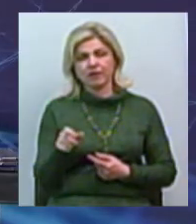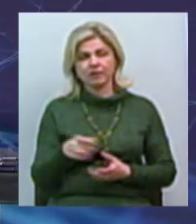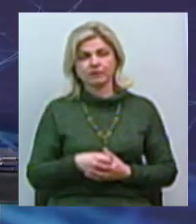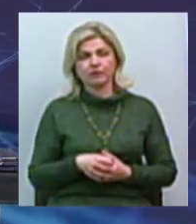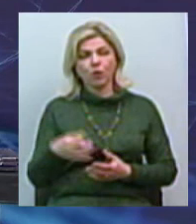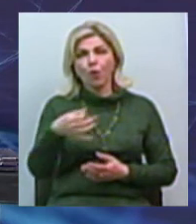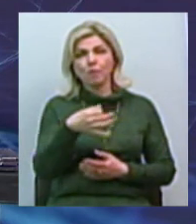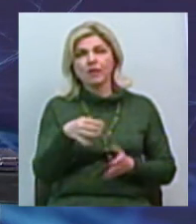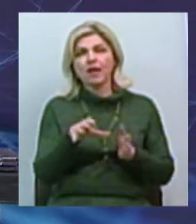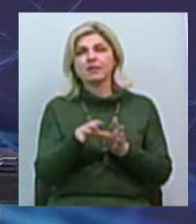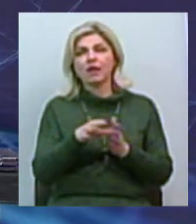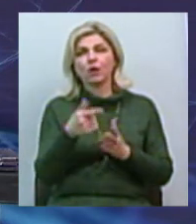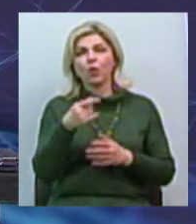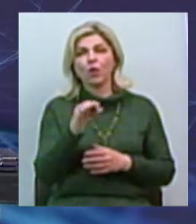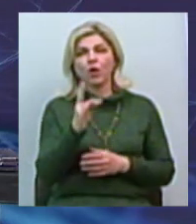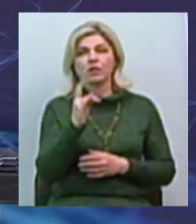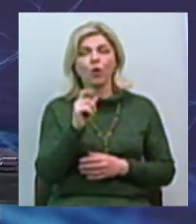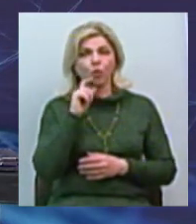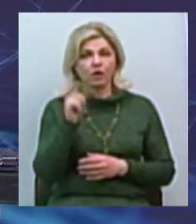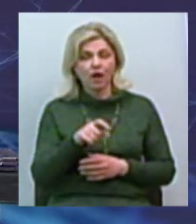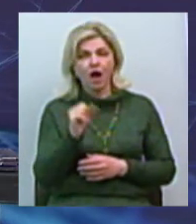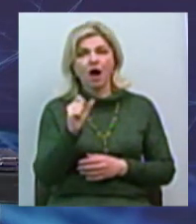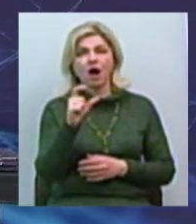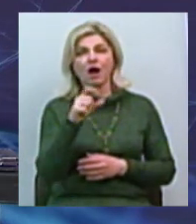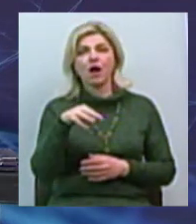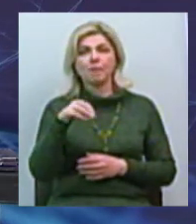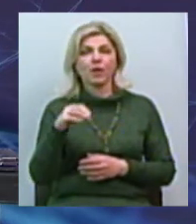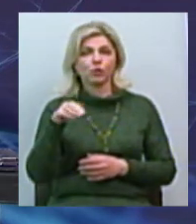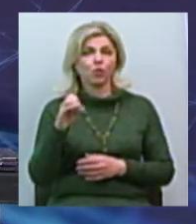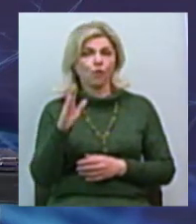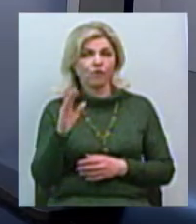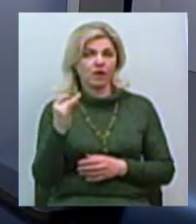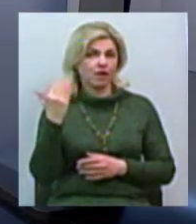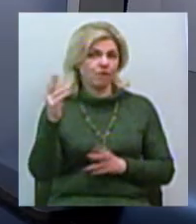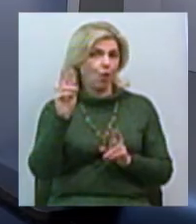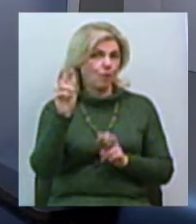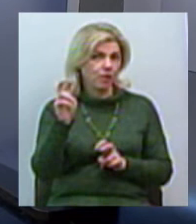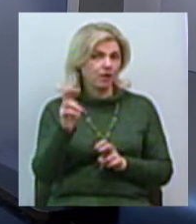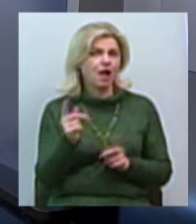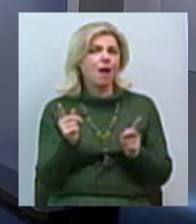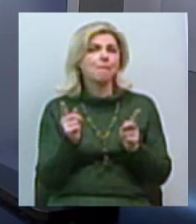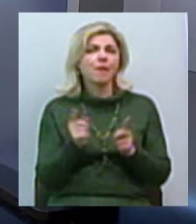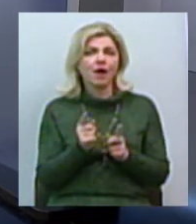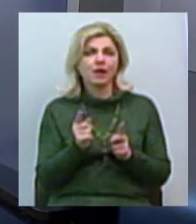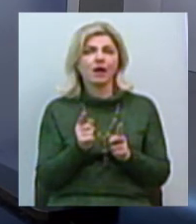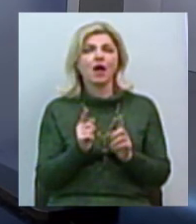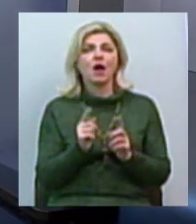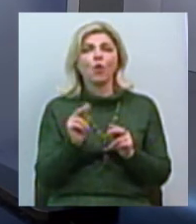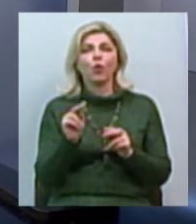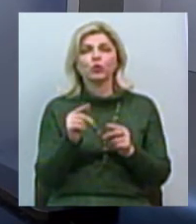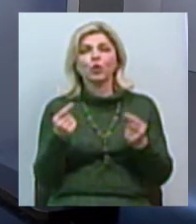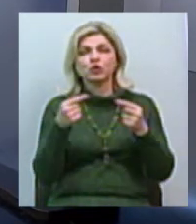обленерго на Україні – це господин Ахметов і його компанія. Опять-таки, просто маленька ремарка по стоимості